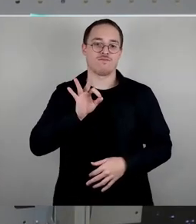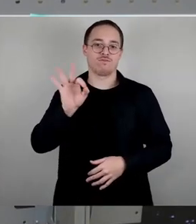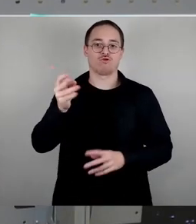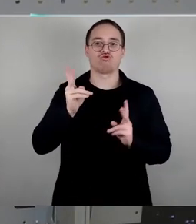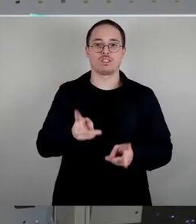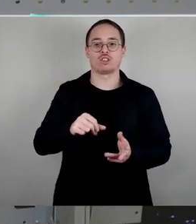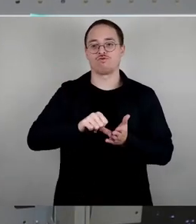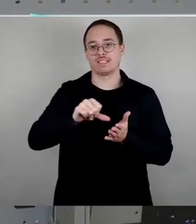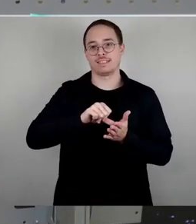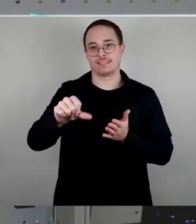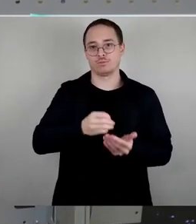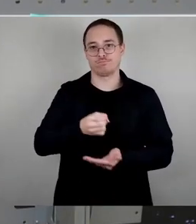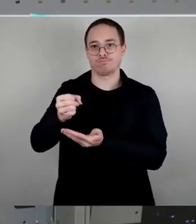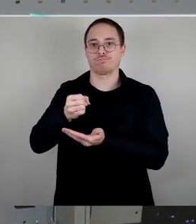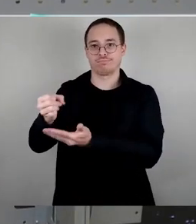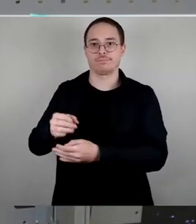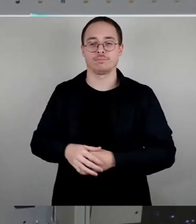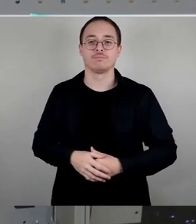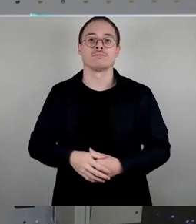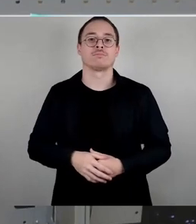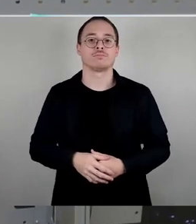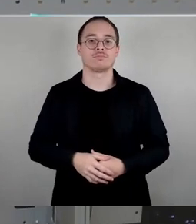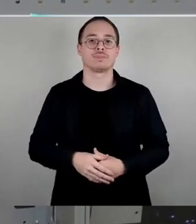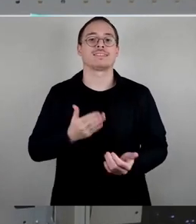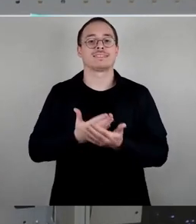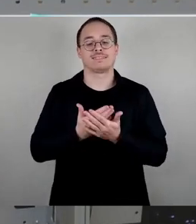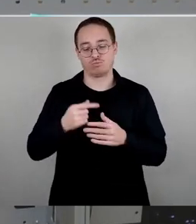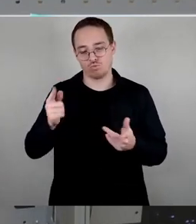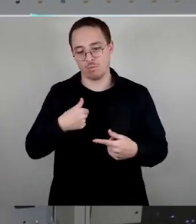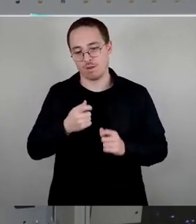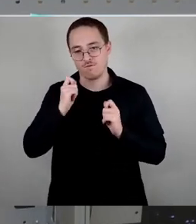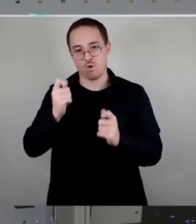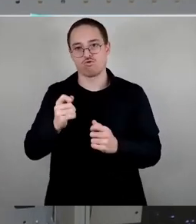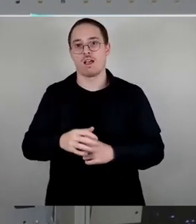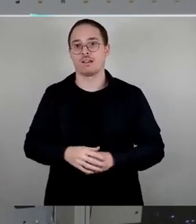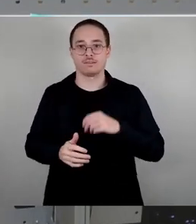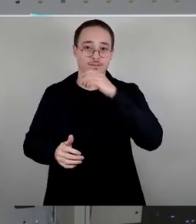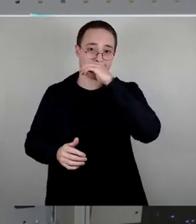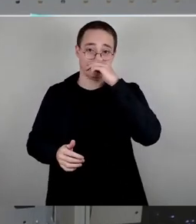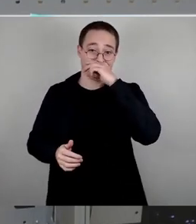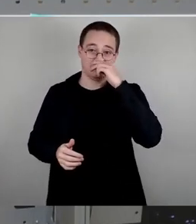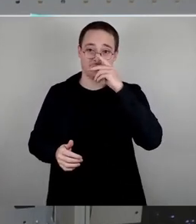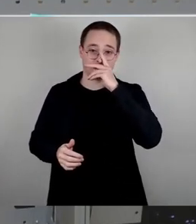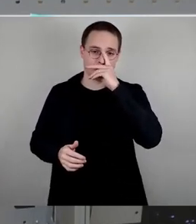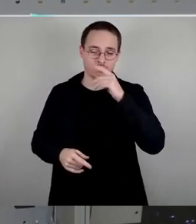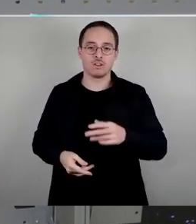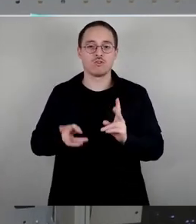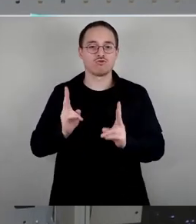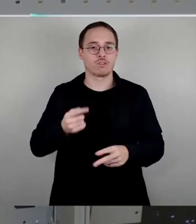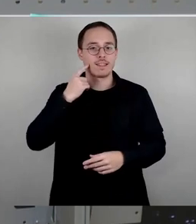Damen und Herren, genau das schlagen wir vor. Wir schlagen erstens vor, dass der Stadtrat eine ganz klare